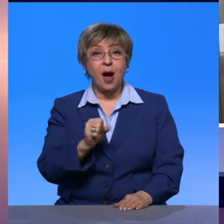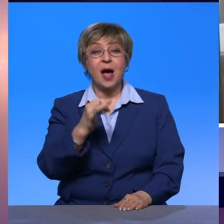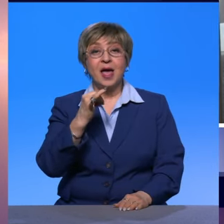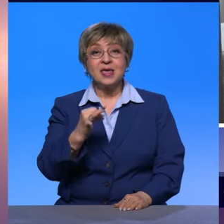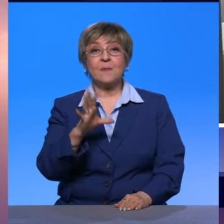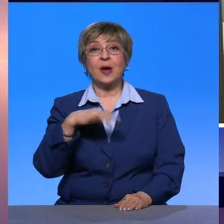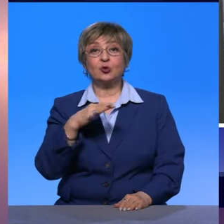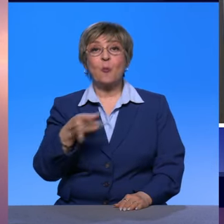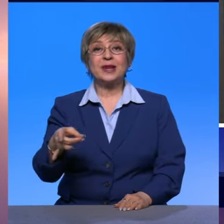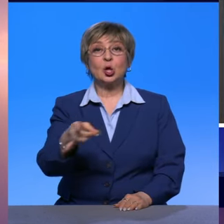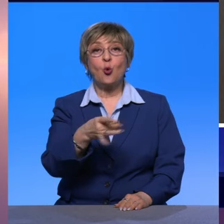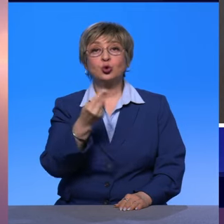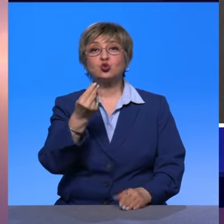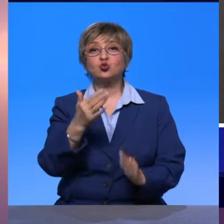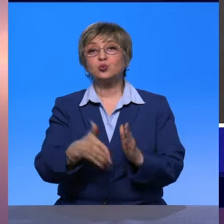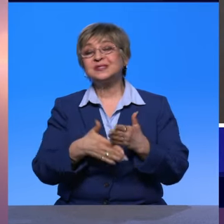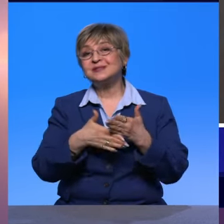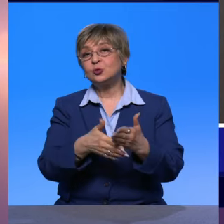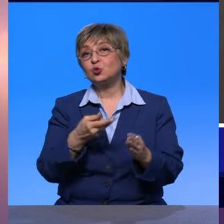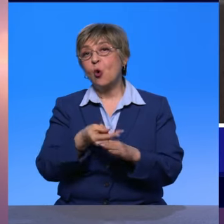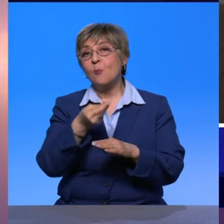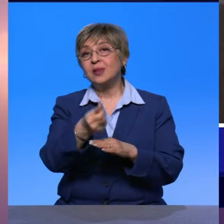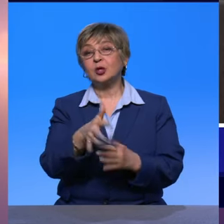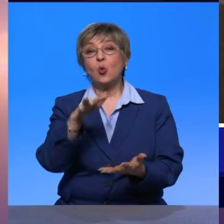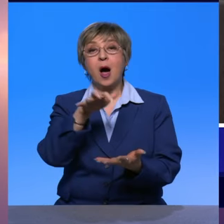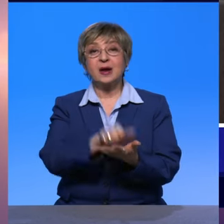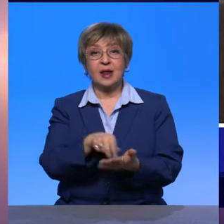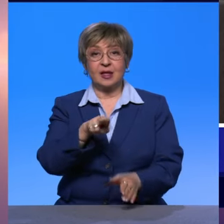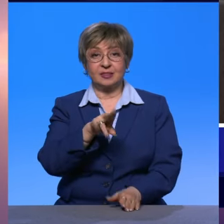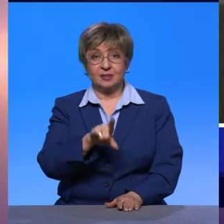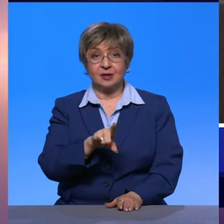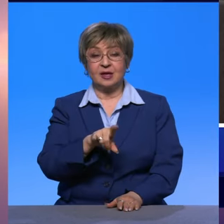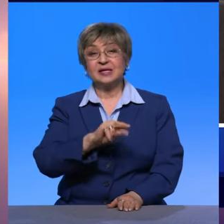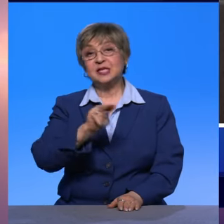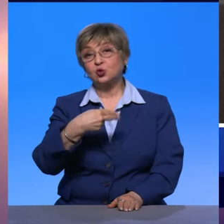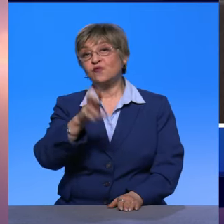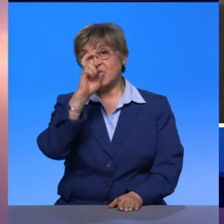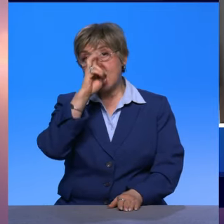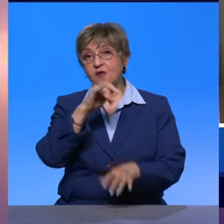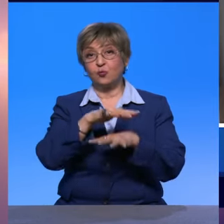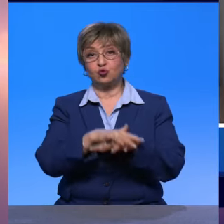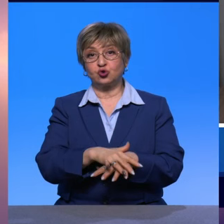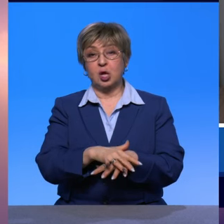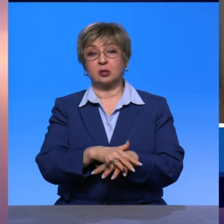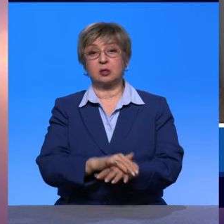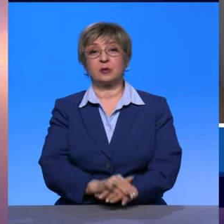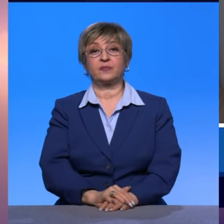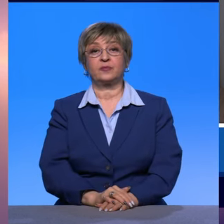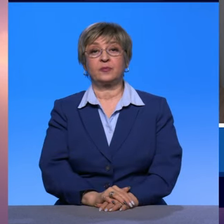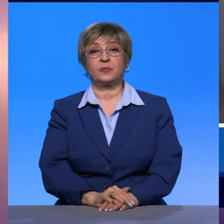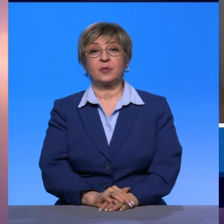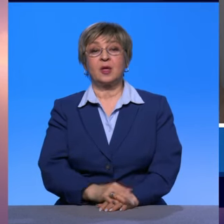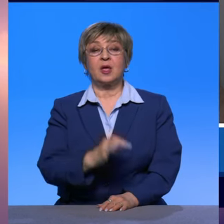оплату аренды, субсидируются за счет федерального бюджета. Там примерно по трети. И треть